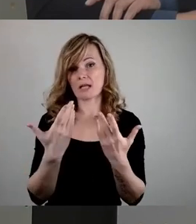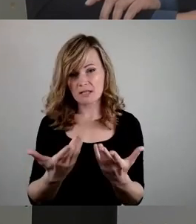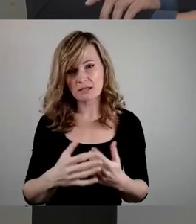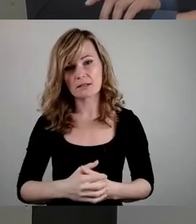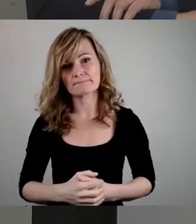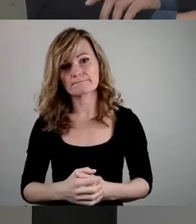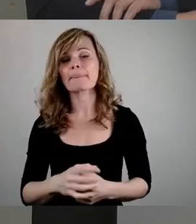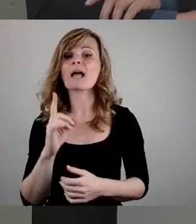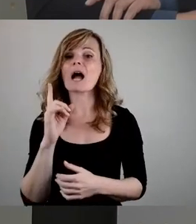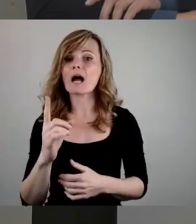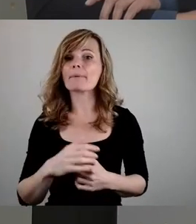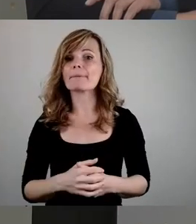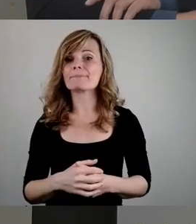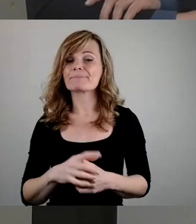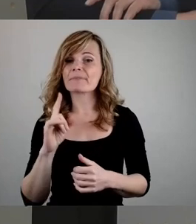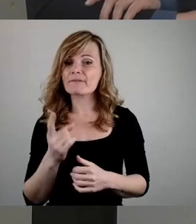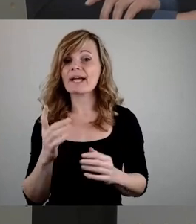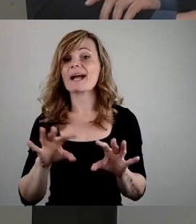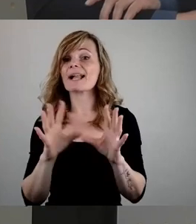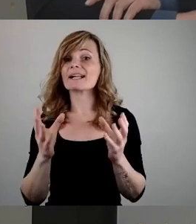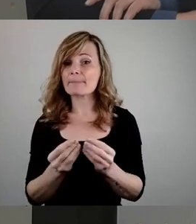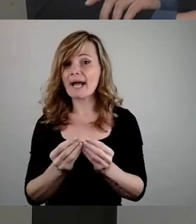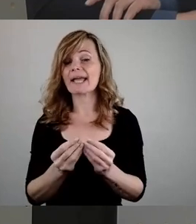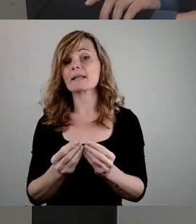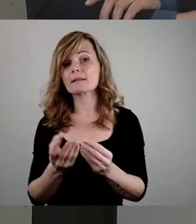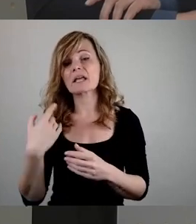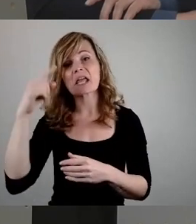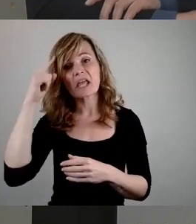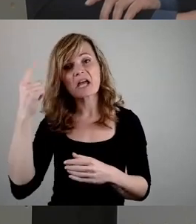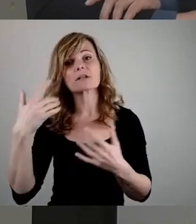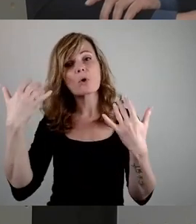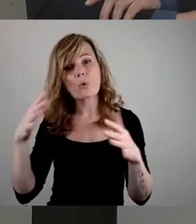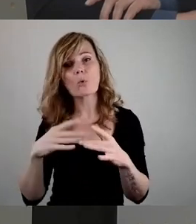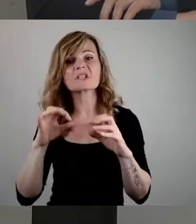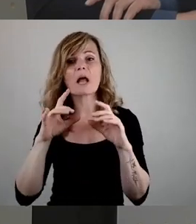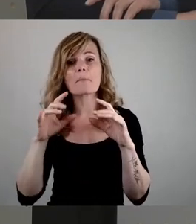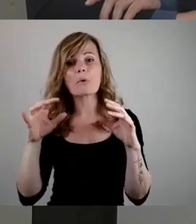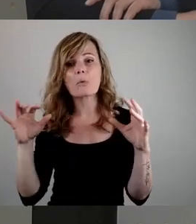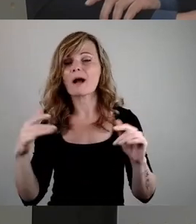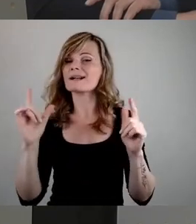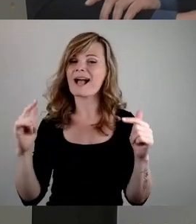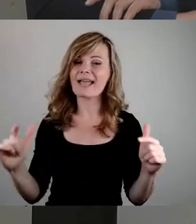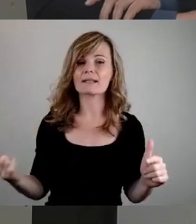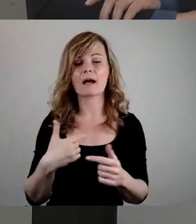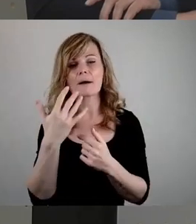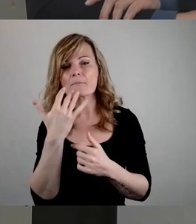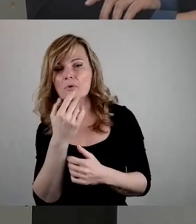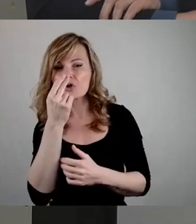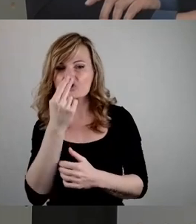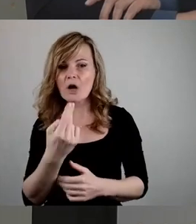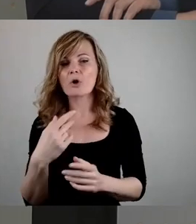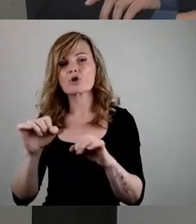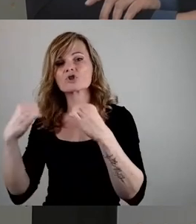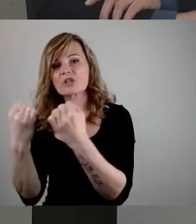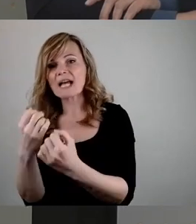Aber weil sich im allgemeinen, hirnlosen Geplubber eh niemand die Mühe macht, zwischen einem Juden und dem Staat Israel zu